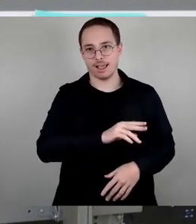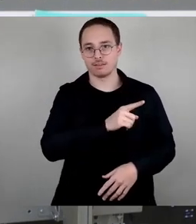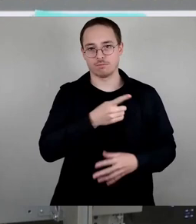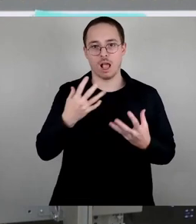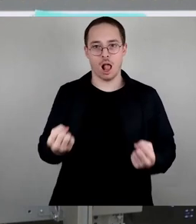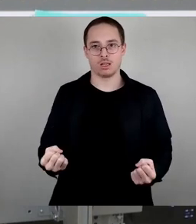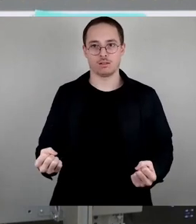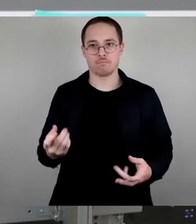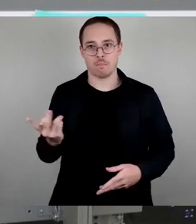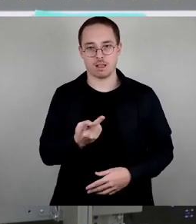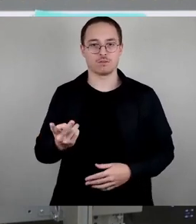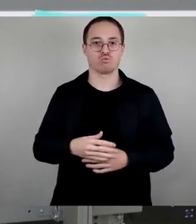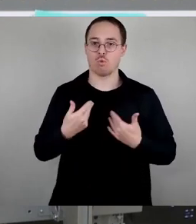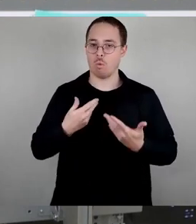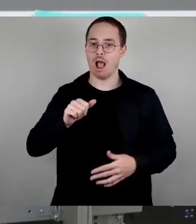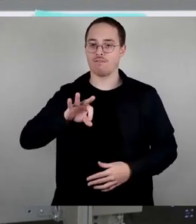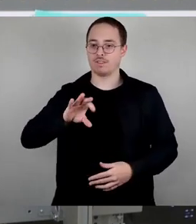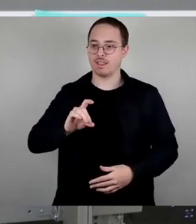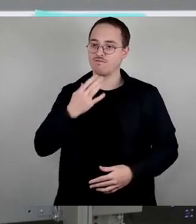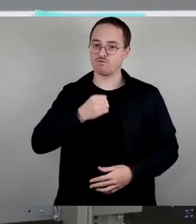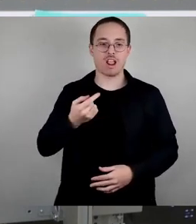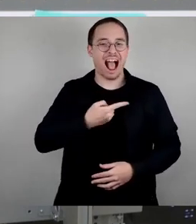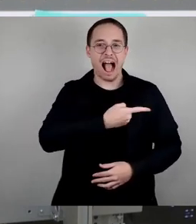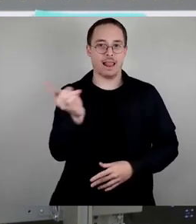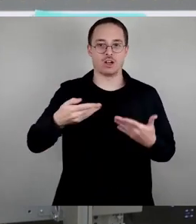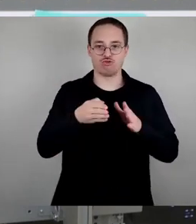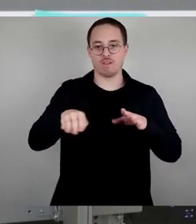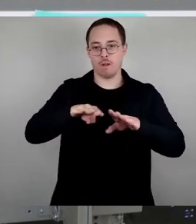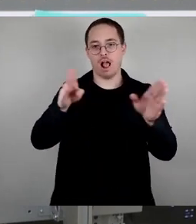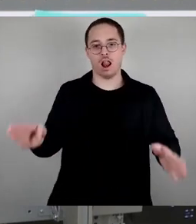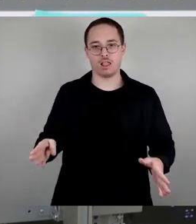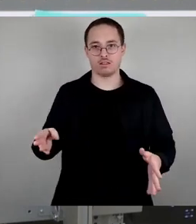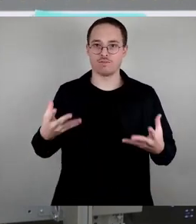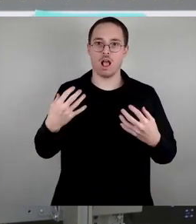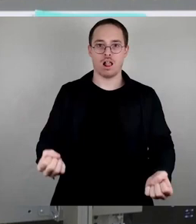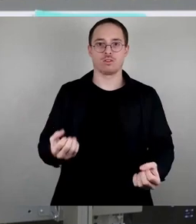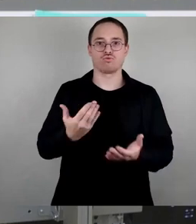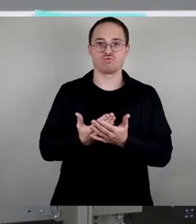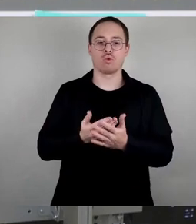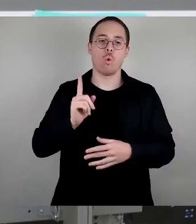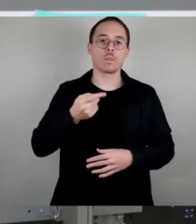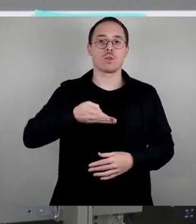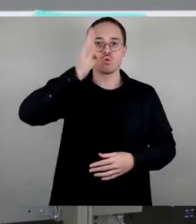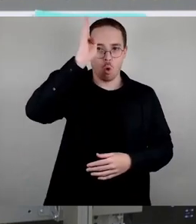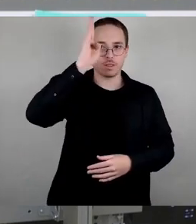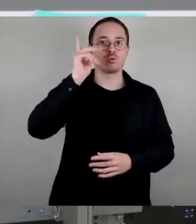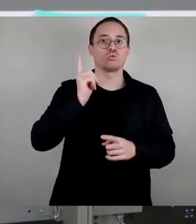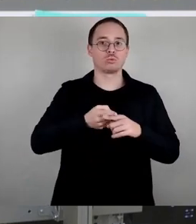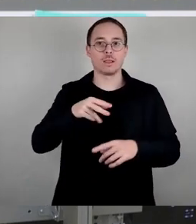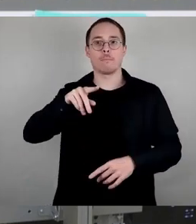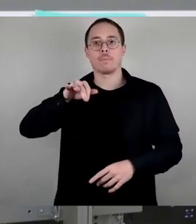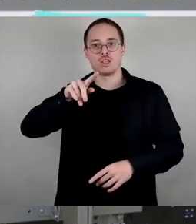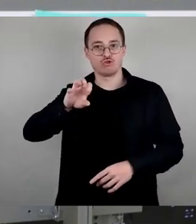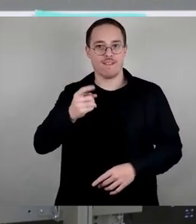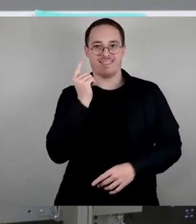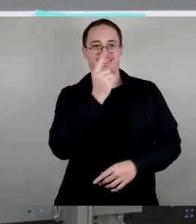Schwimmhallen und fordern die zügige Umsetzung des Baus der fehlenden Schwimmhallen im Dresdner Norden und in Pieschen. Im zu